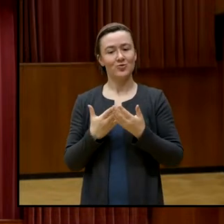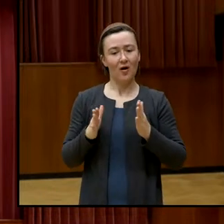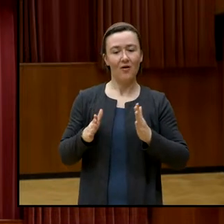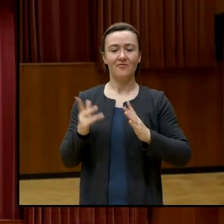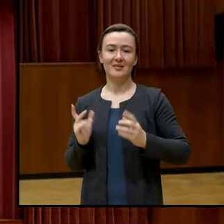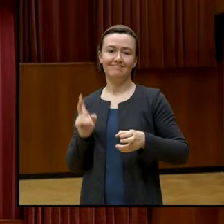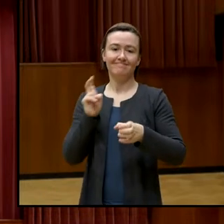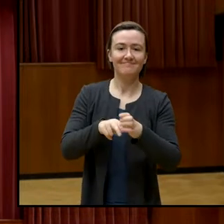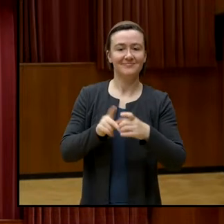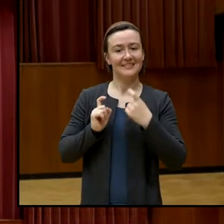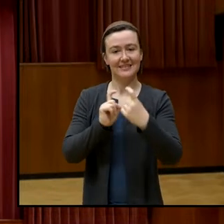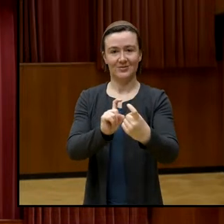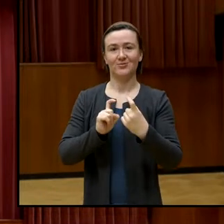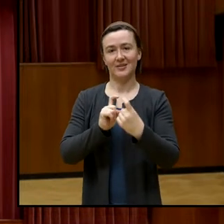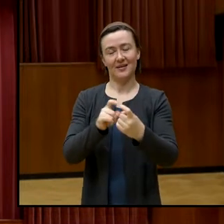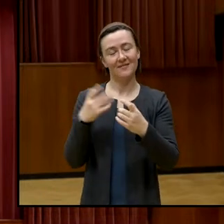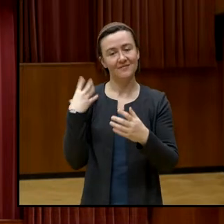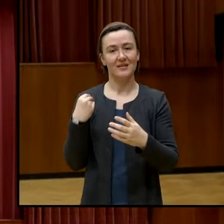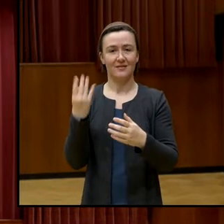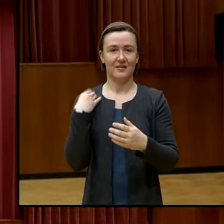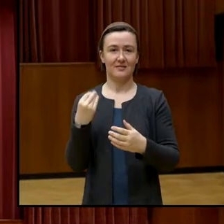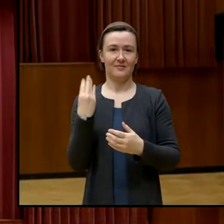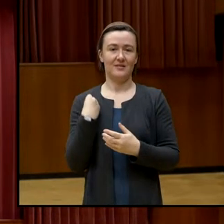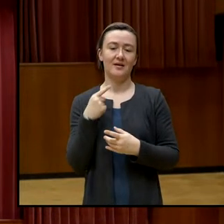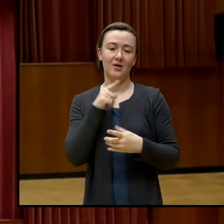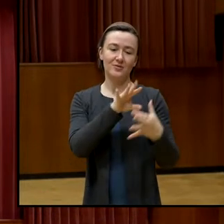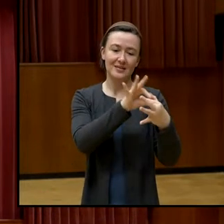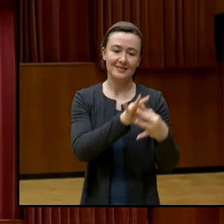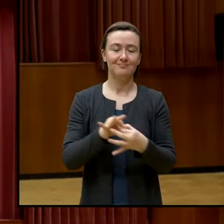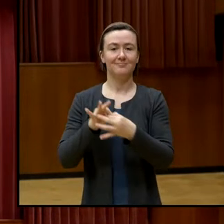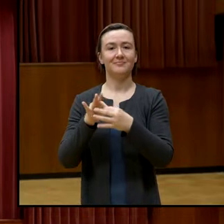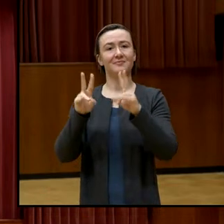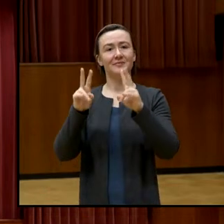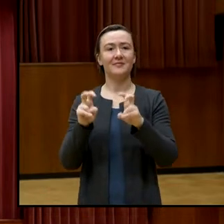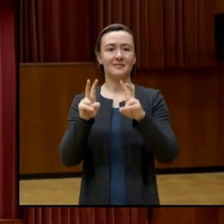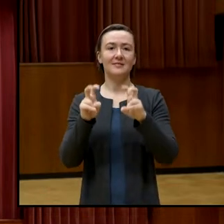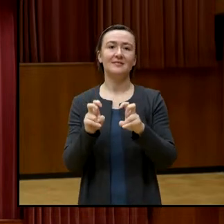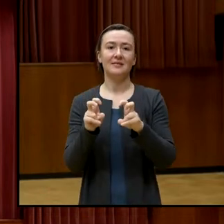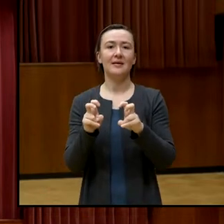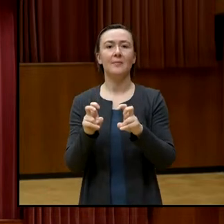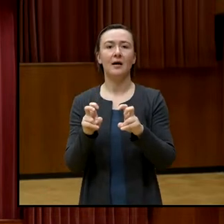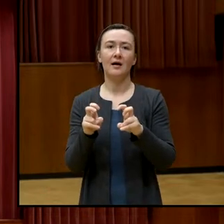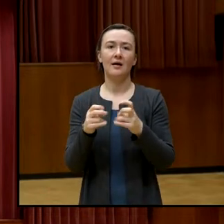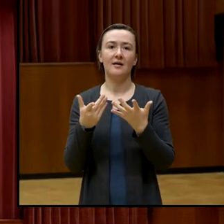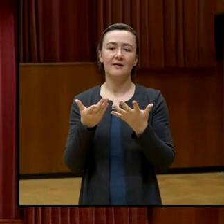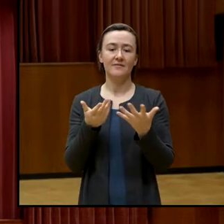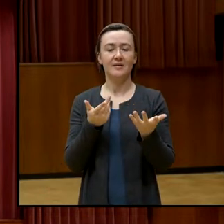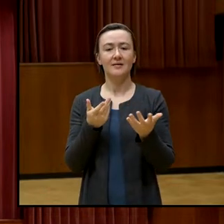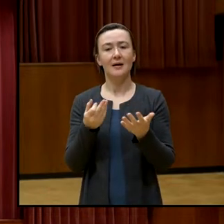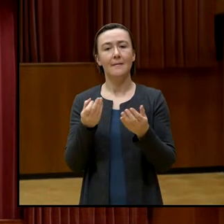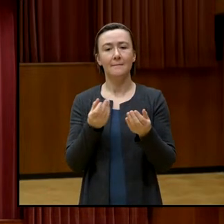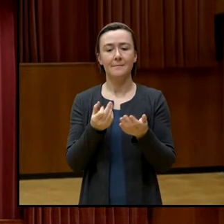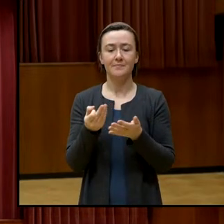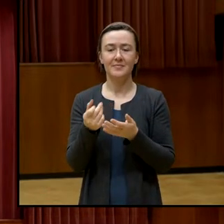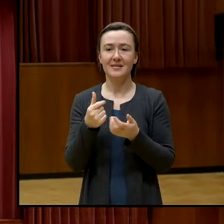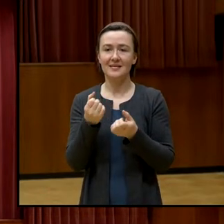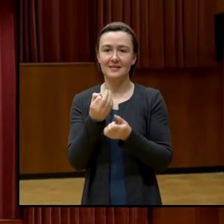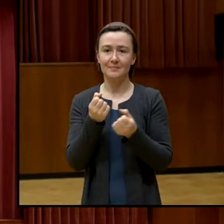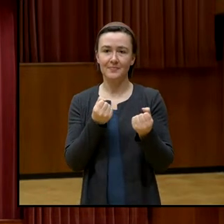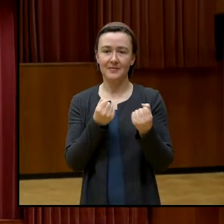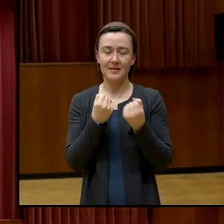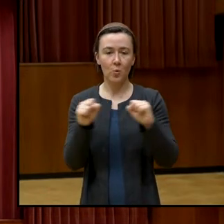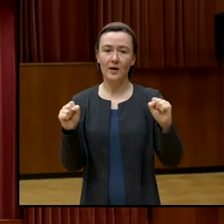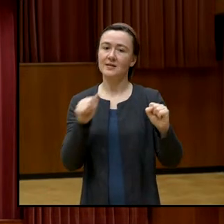komme ich zum Punkt des Politischen in der Demokratie. Also Demokratie nicht nur als Politik zu verstehen, die gemacht wird, sondern auch als das